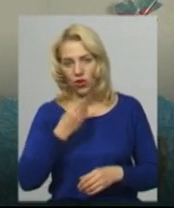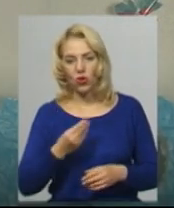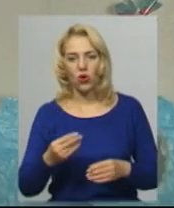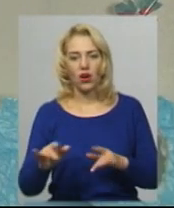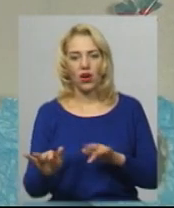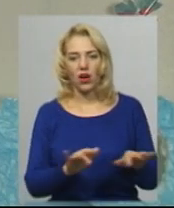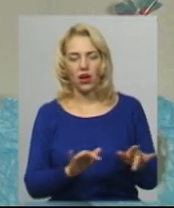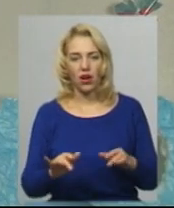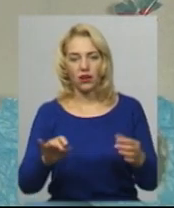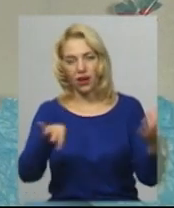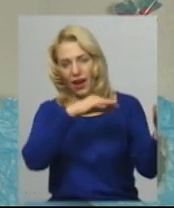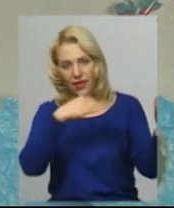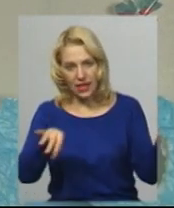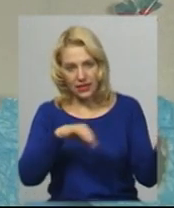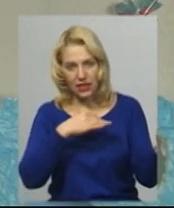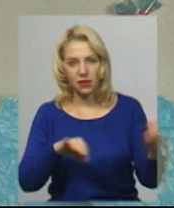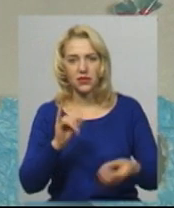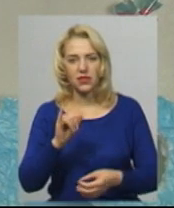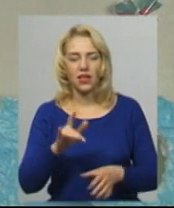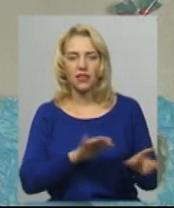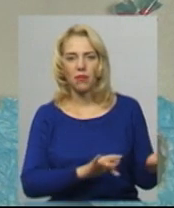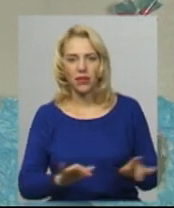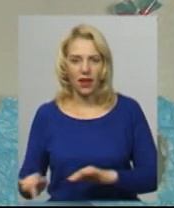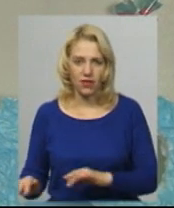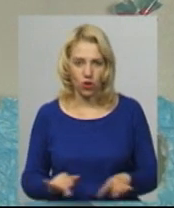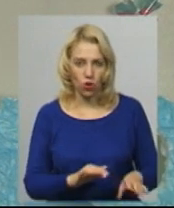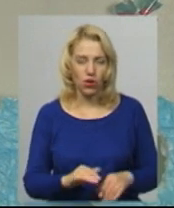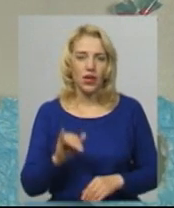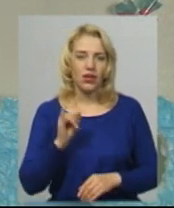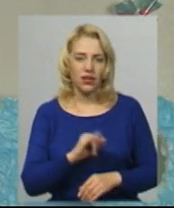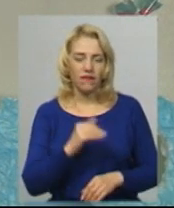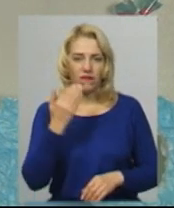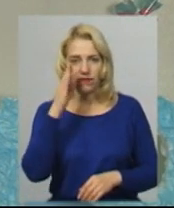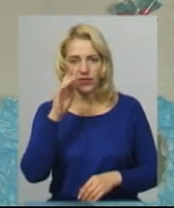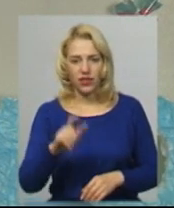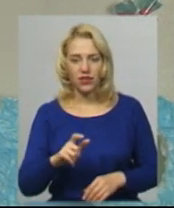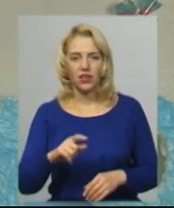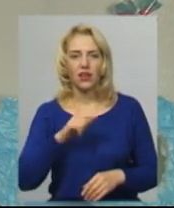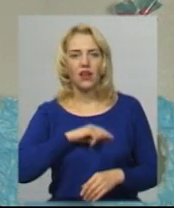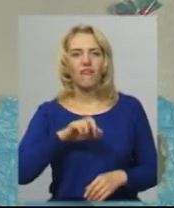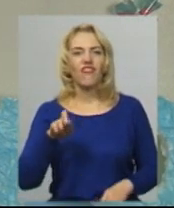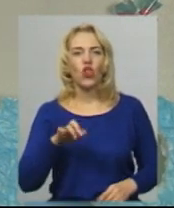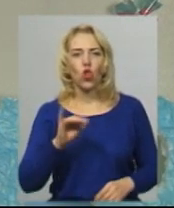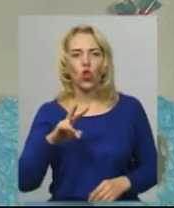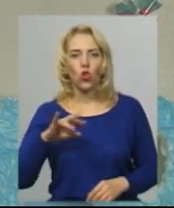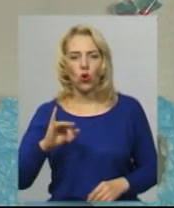на скрипці та на піаніно. Він в душі філософ.